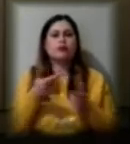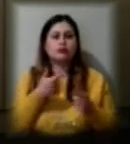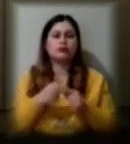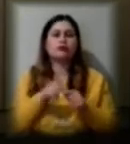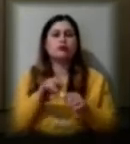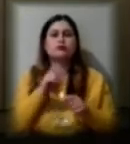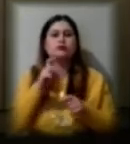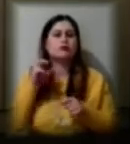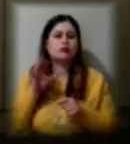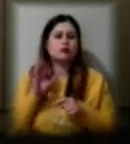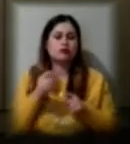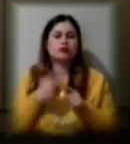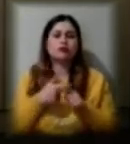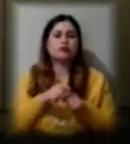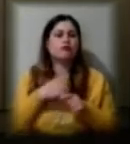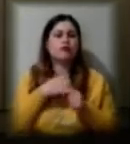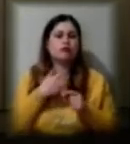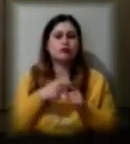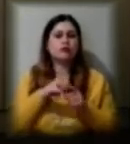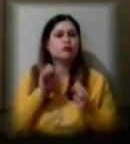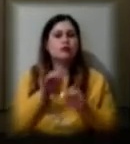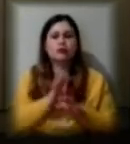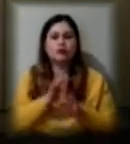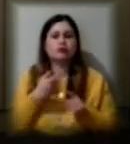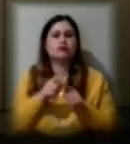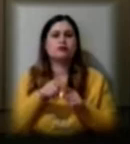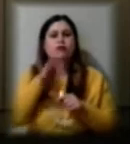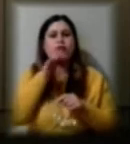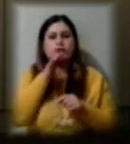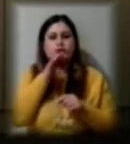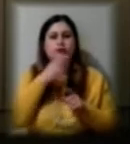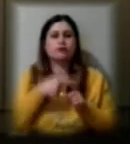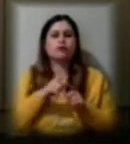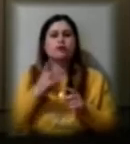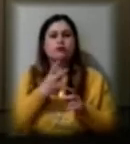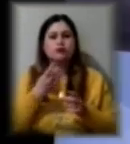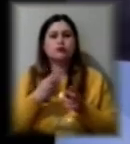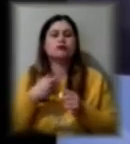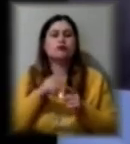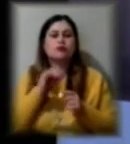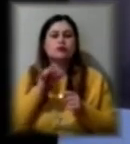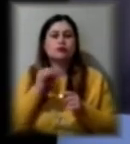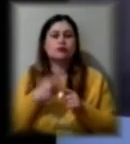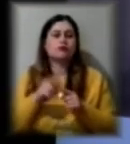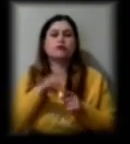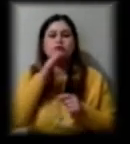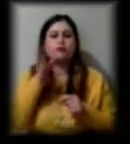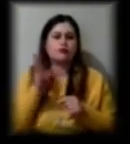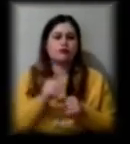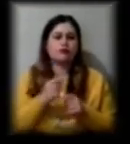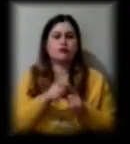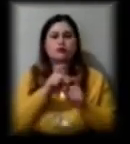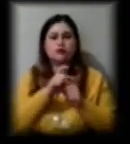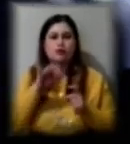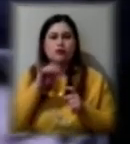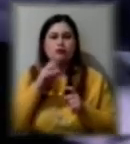І дуже важливо їх не кинути в цей час, і їм потрібні консультації весь час. Школярі онлайн-навчанням